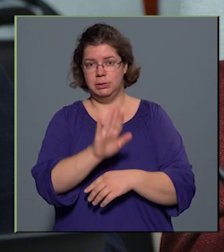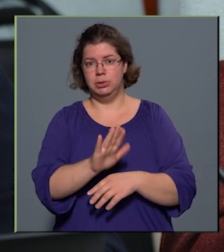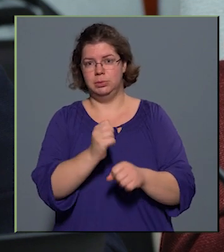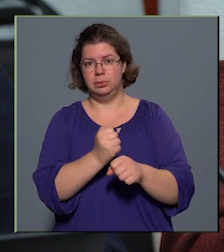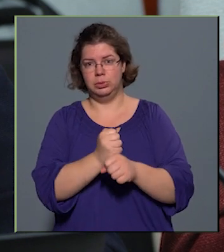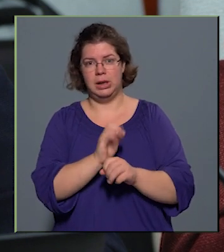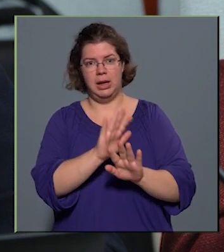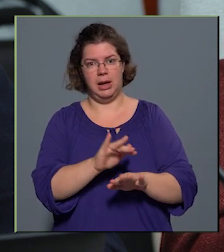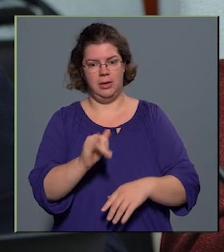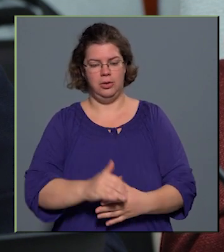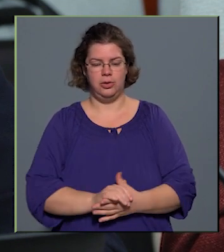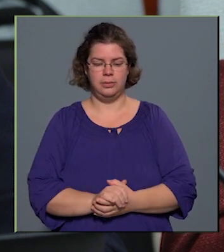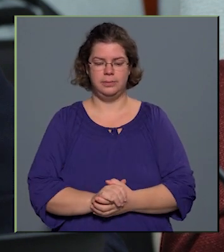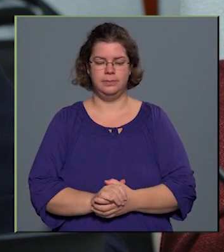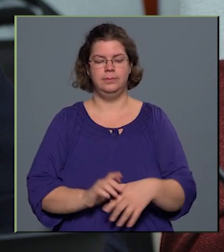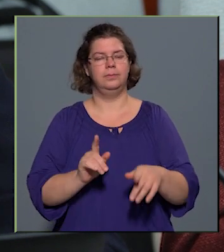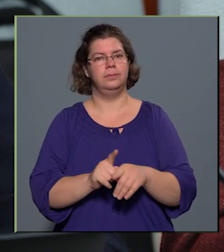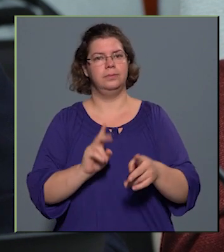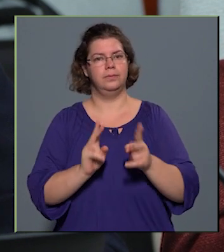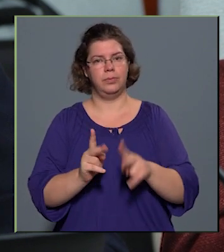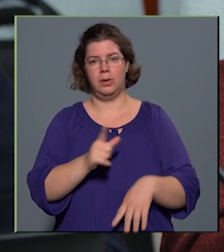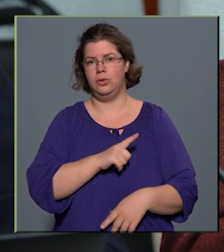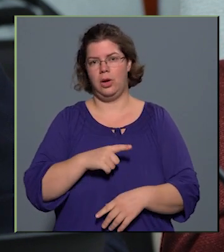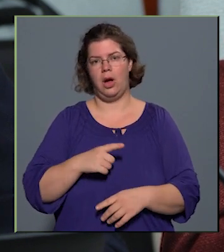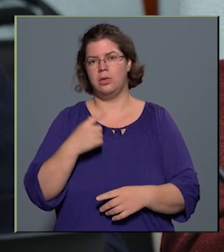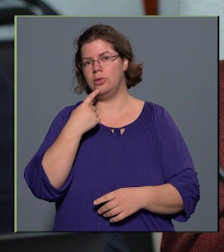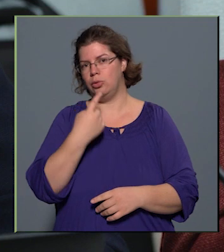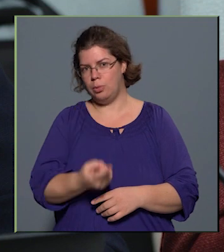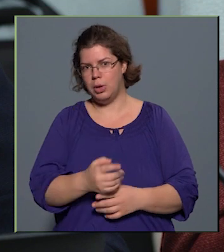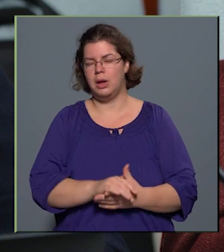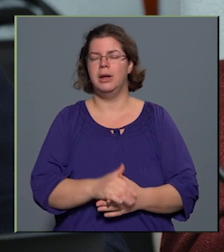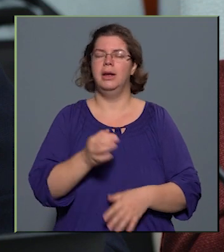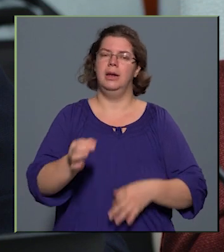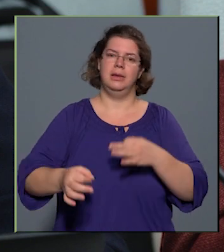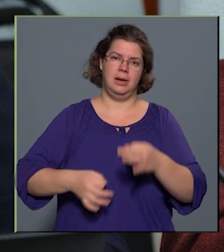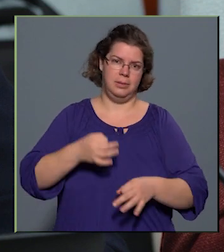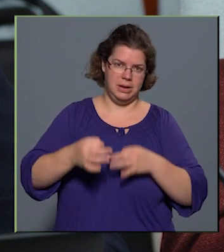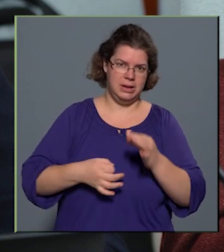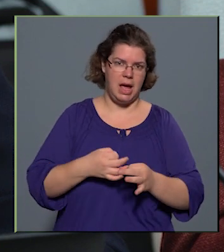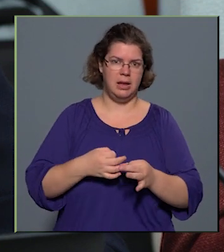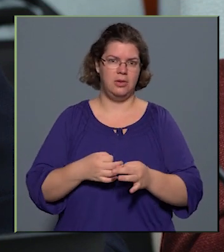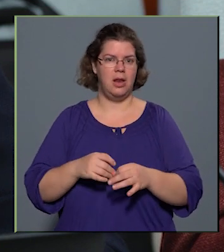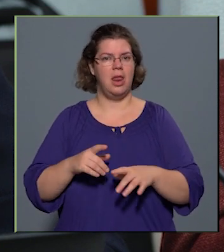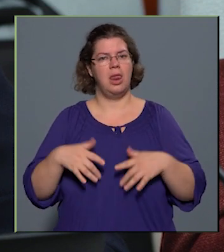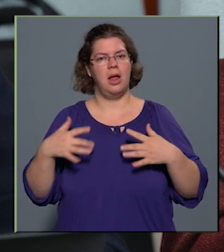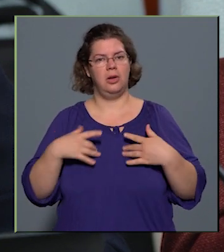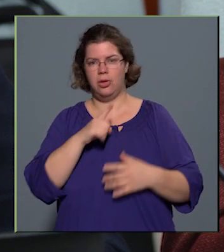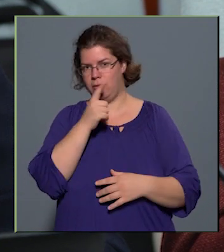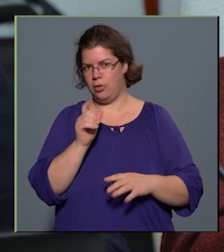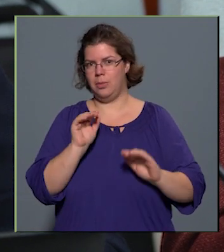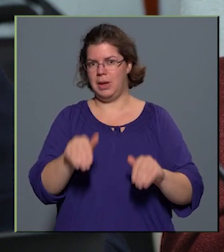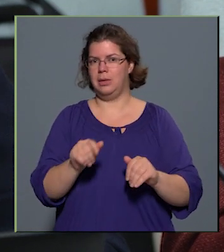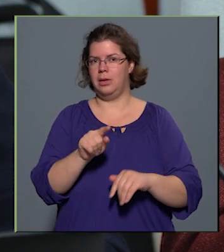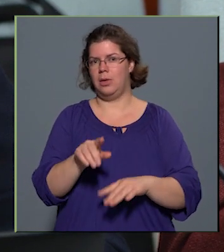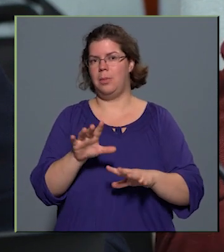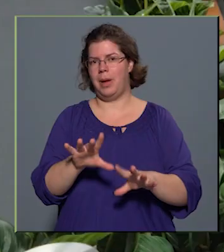munkájára is. Úgyhogy csak annyit tudok mondani, hogy természetesen, lelkesen fogom támogatni az